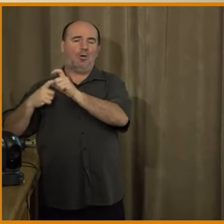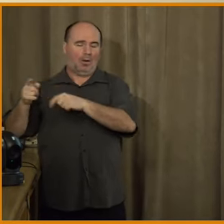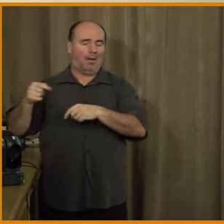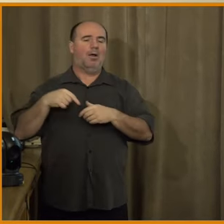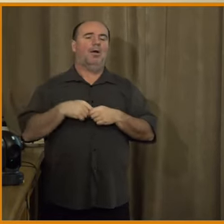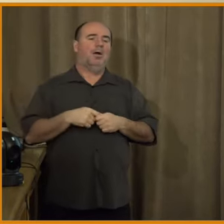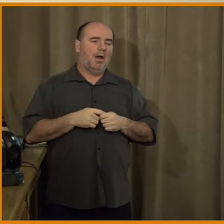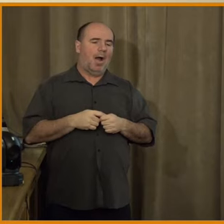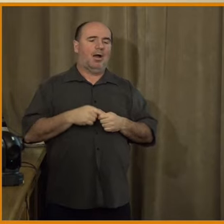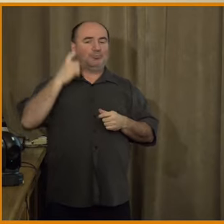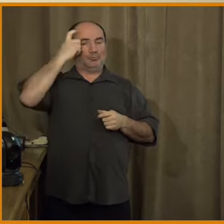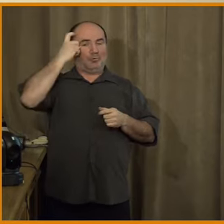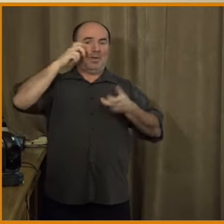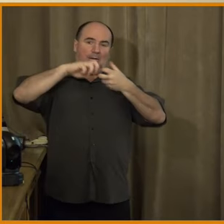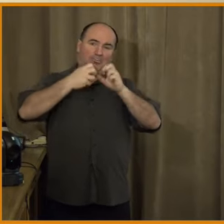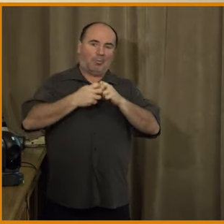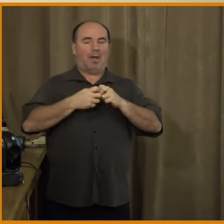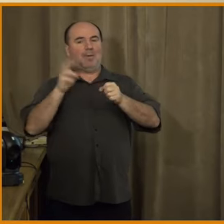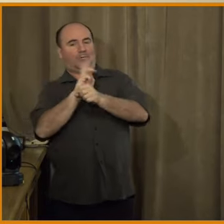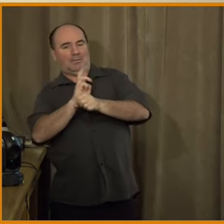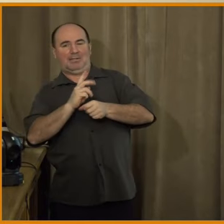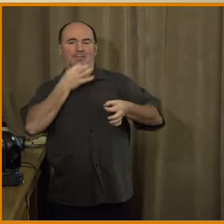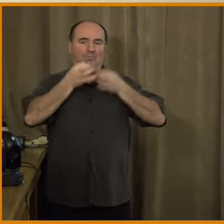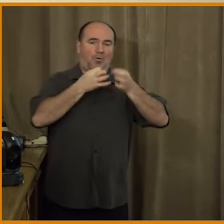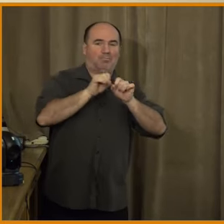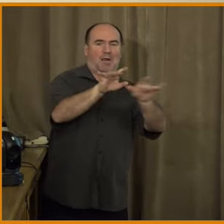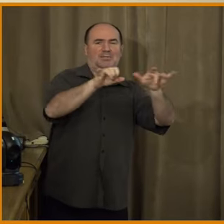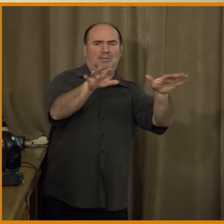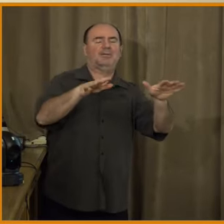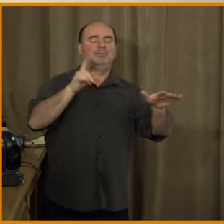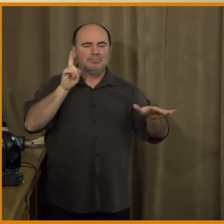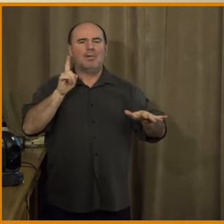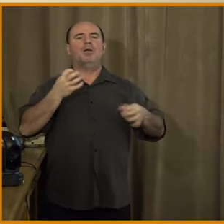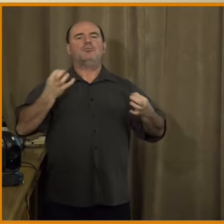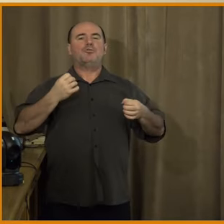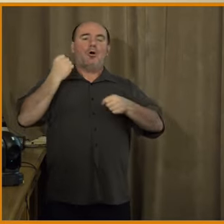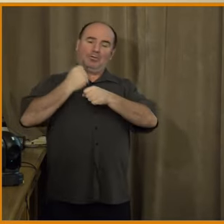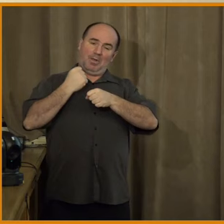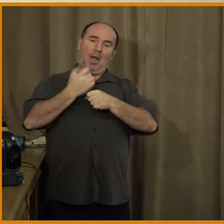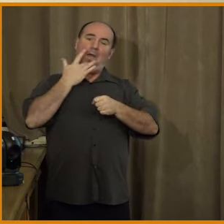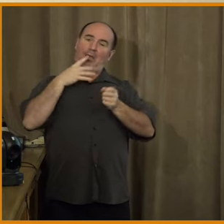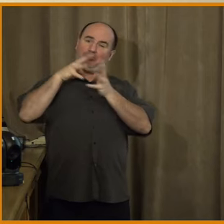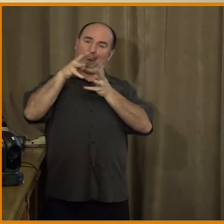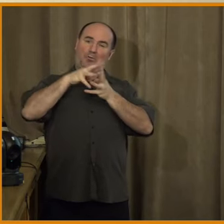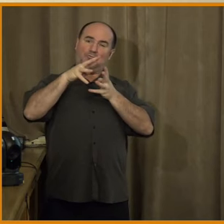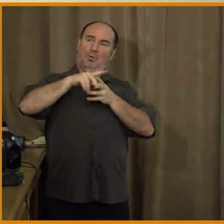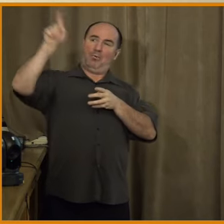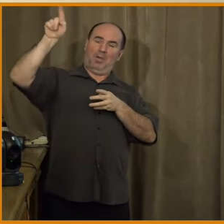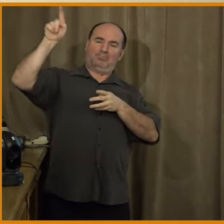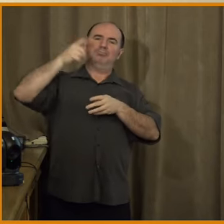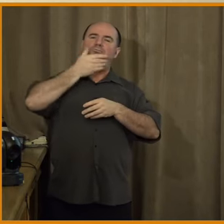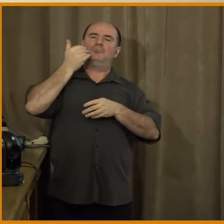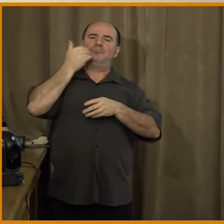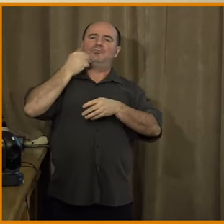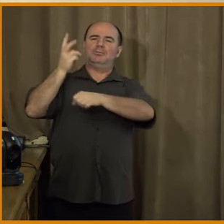pak se podíváme na to, co s dezinformacemi aktuálně dělá český stát, respektive nedělá, respektive jestli by měl